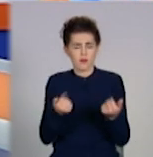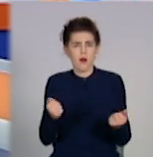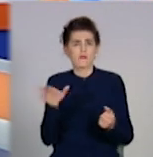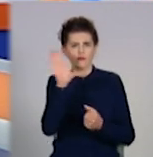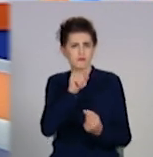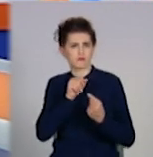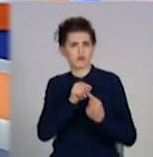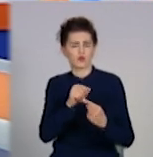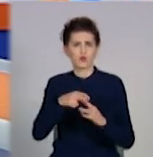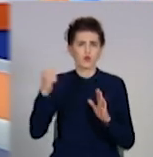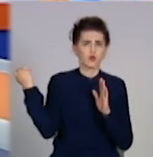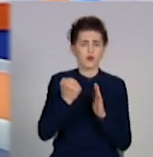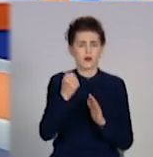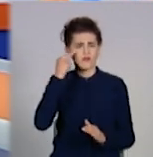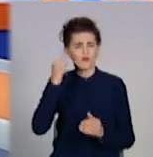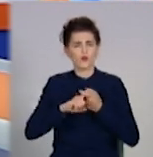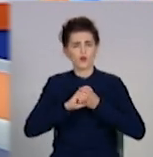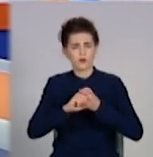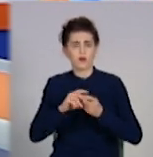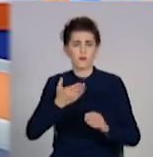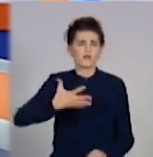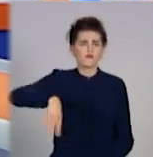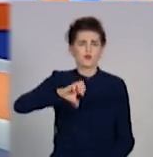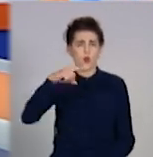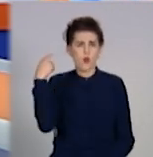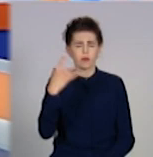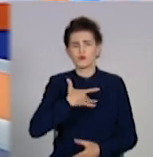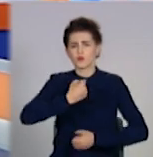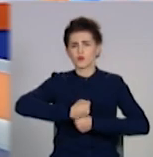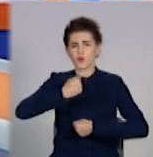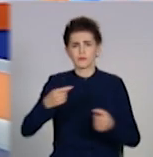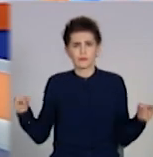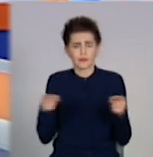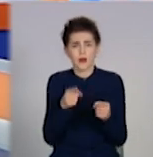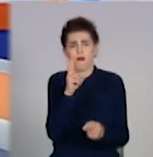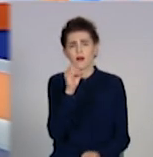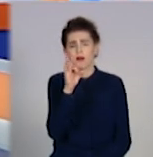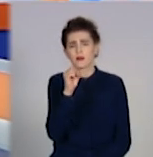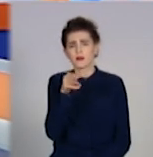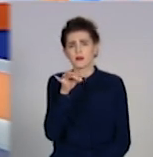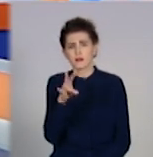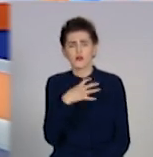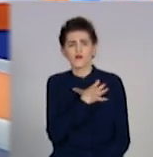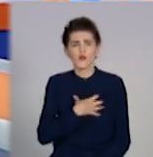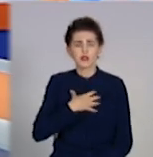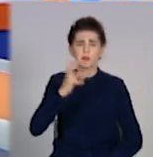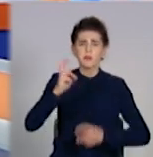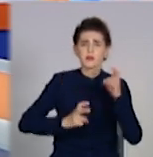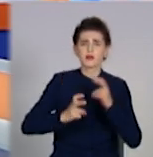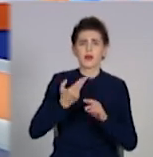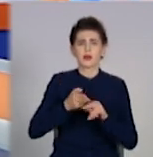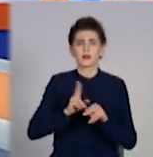потужному удару коронавірусу. По всій області діє суворий карантин. А стратегічно важливі підприємства, такі як